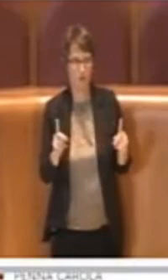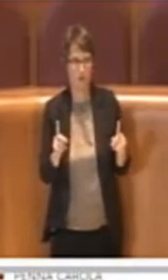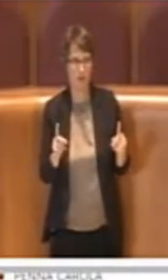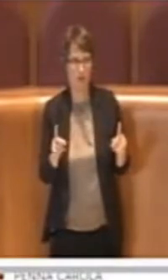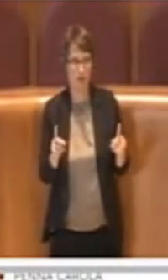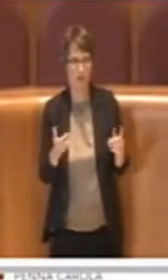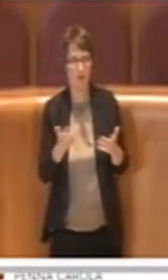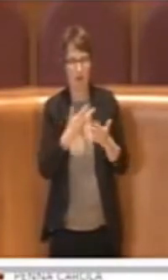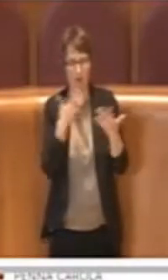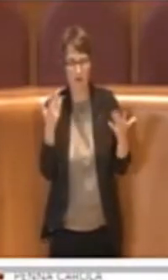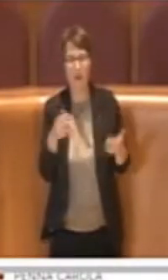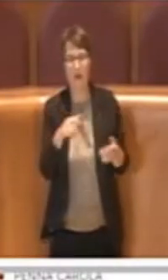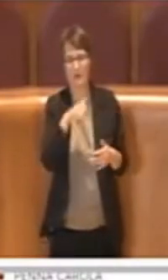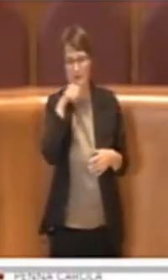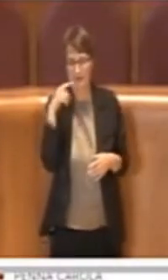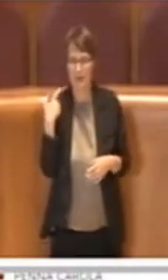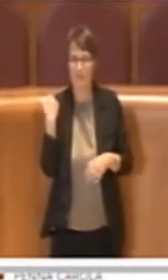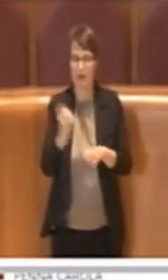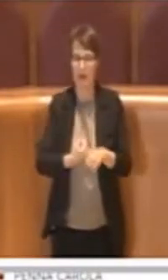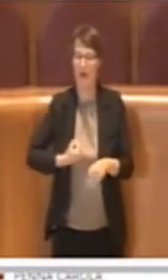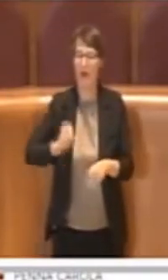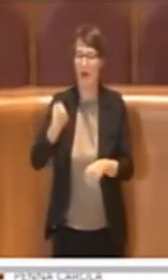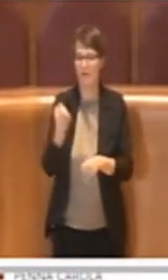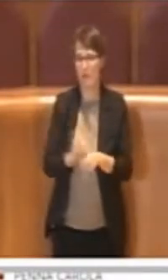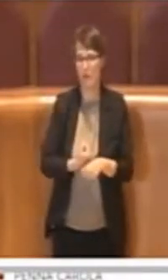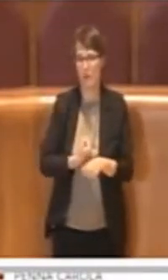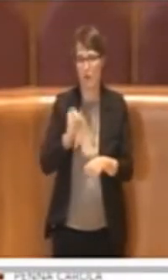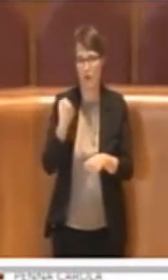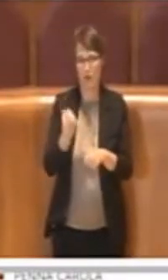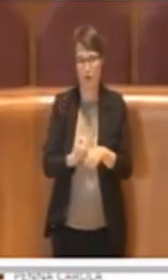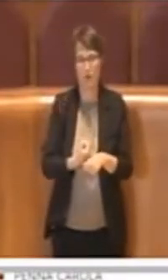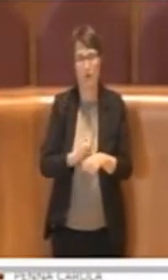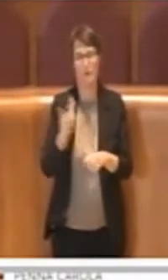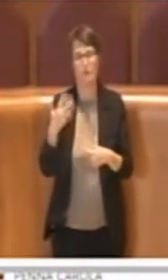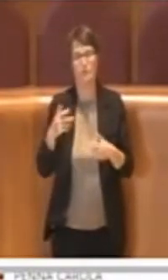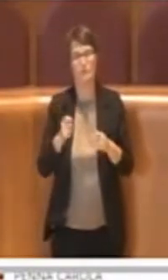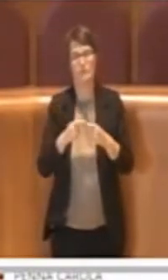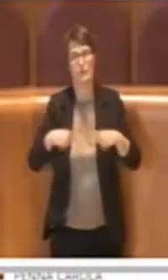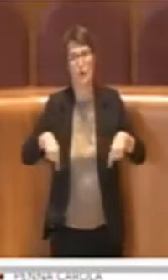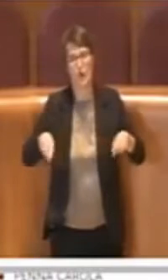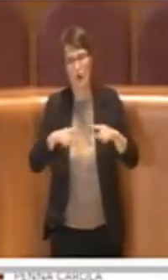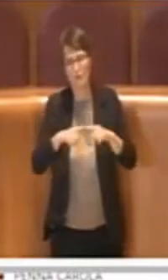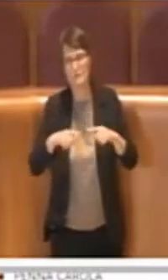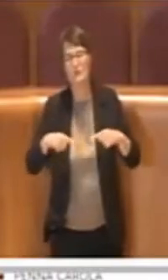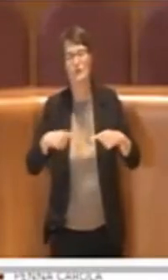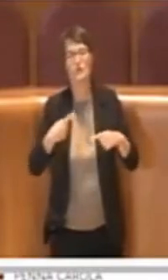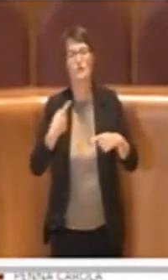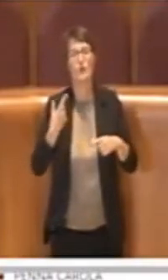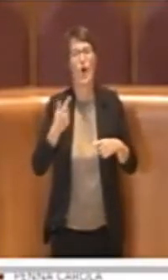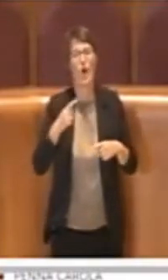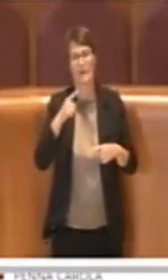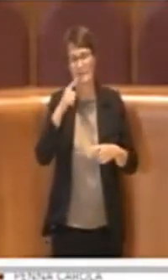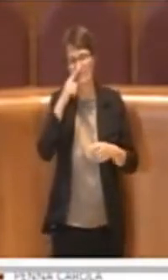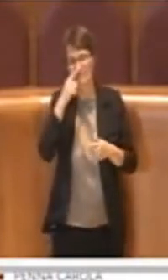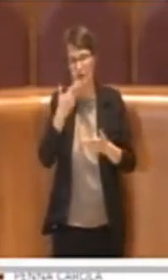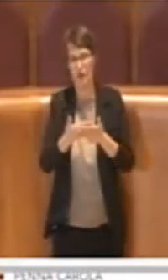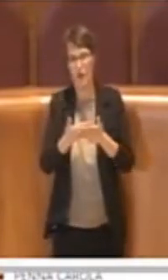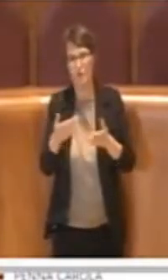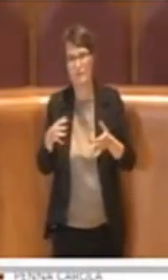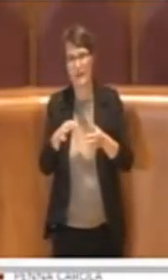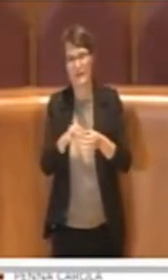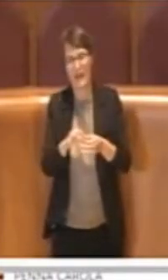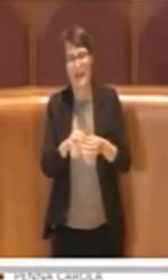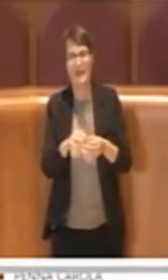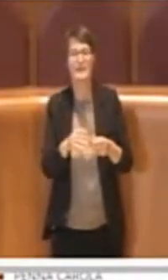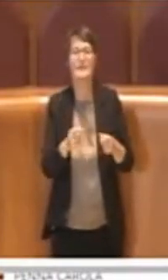un lavoro delle commissioni competenti urbanistiche ambiente, come abbiamo visto su questo